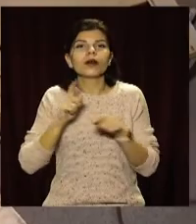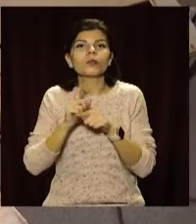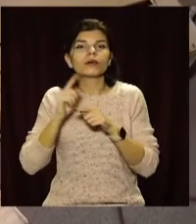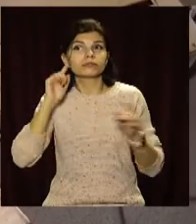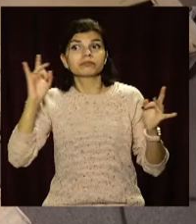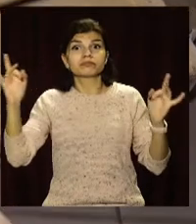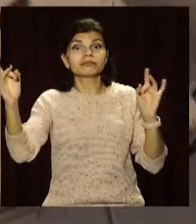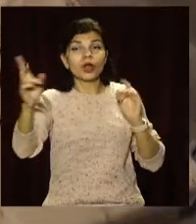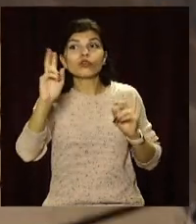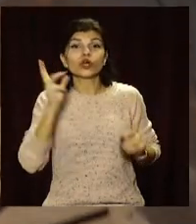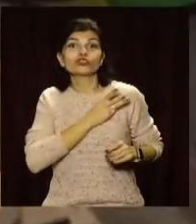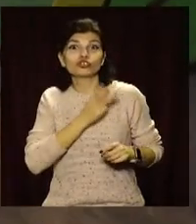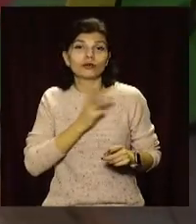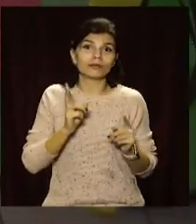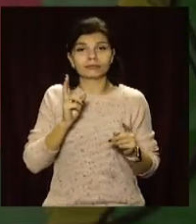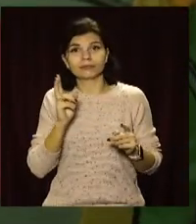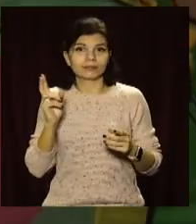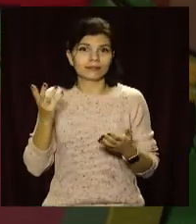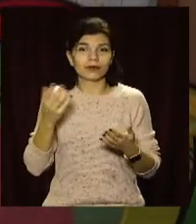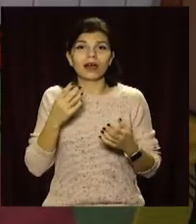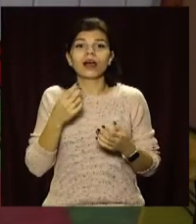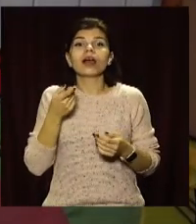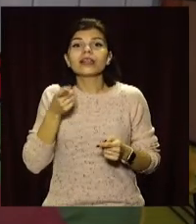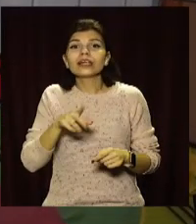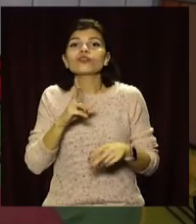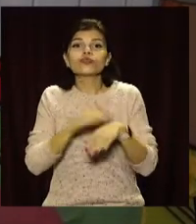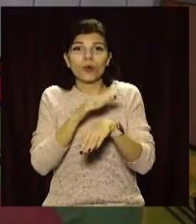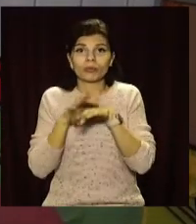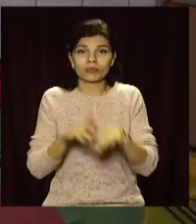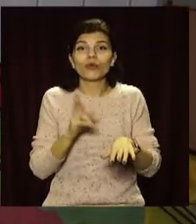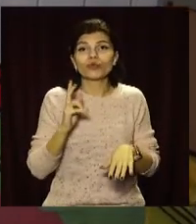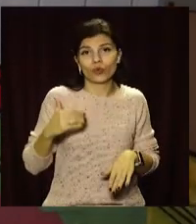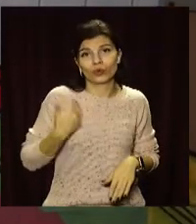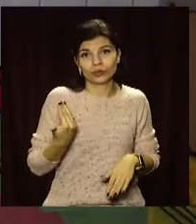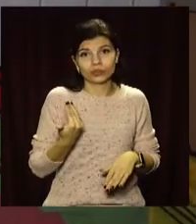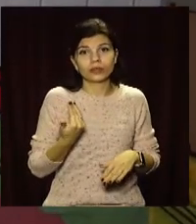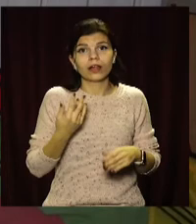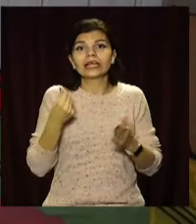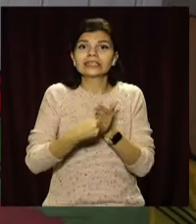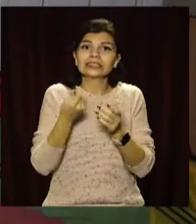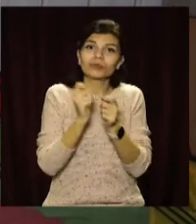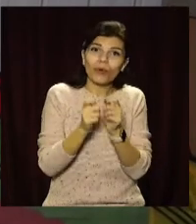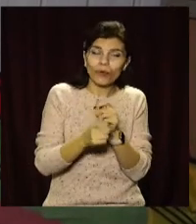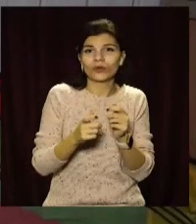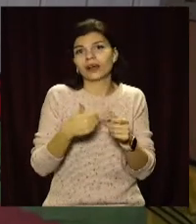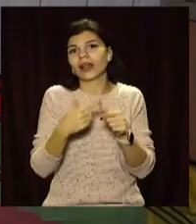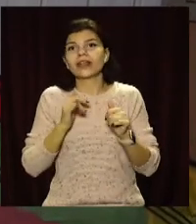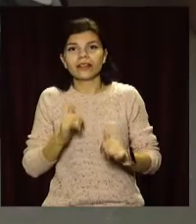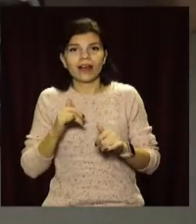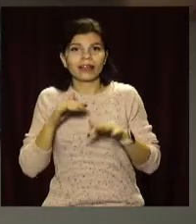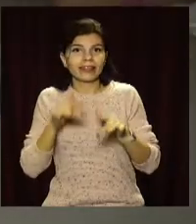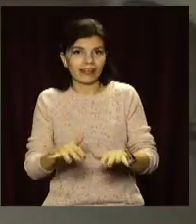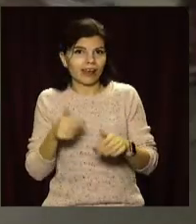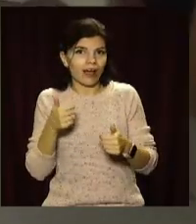іще більше невойдужих знайдеться. ідеалі знайти тих добродів, які наважаться на відповідальне спонсорство задля благої справи.